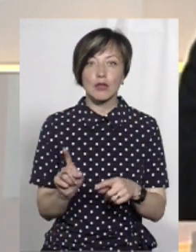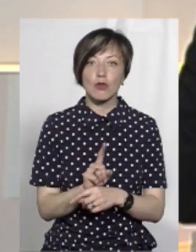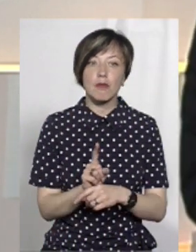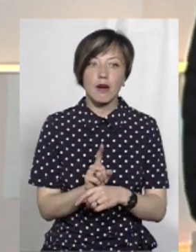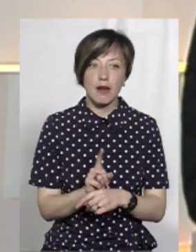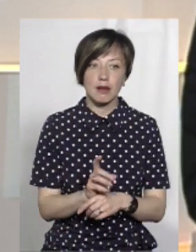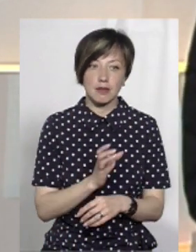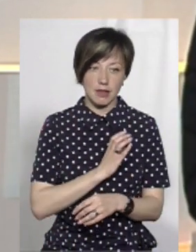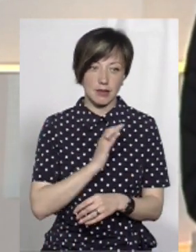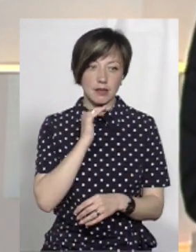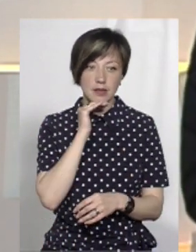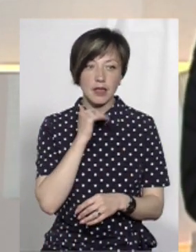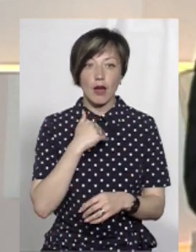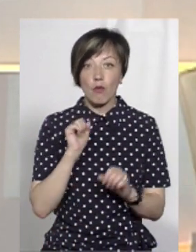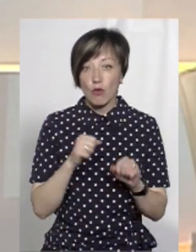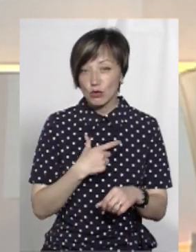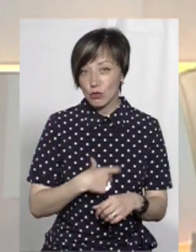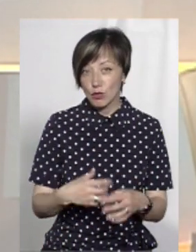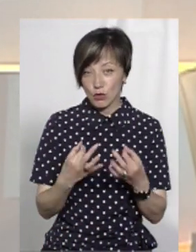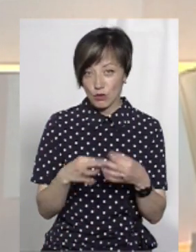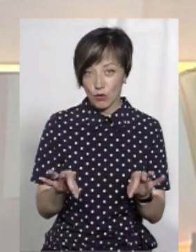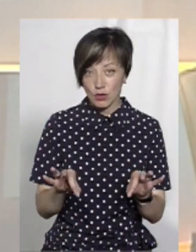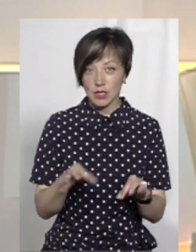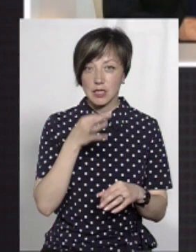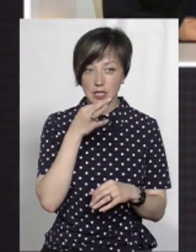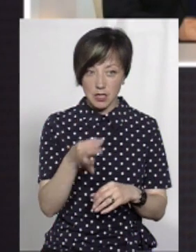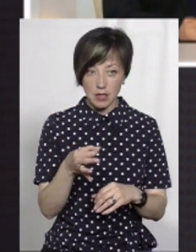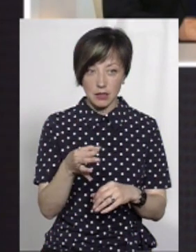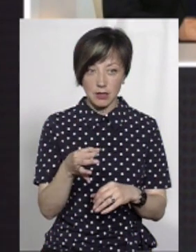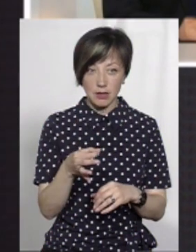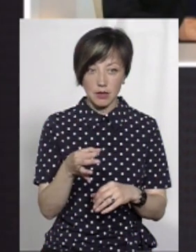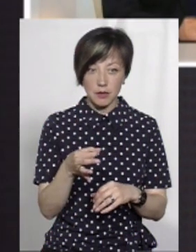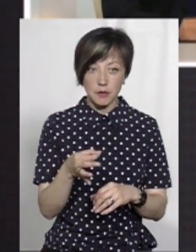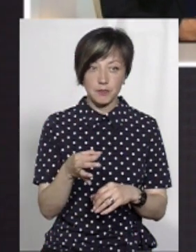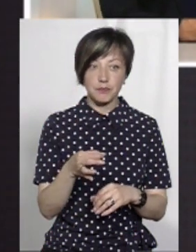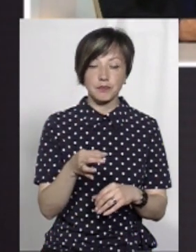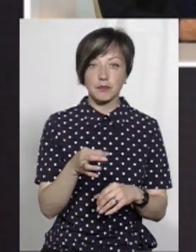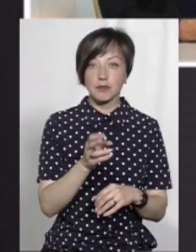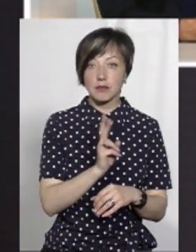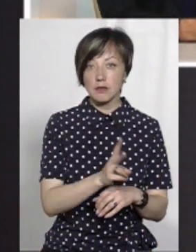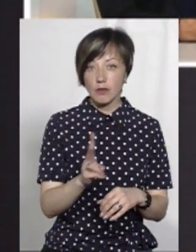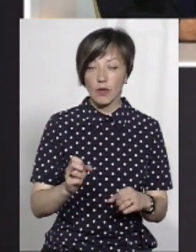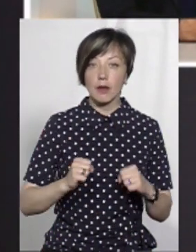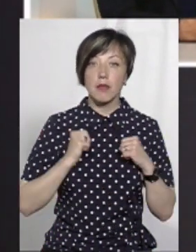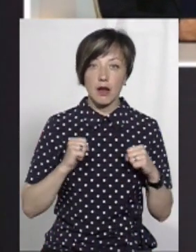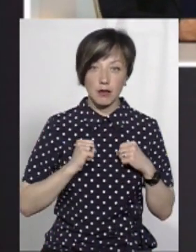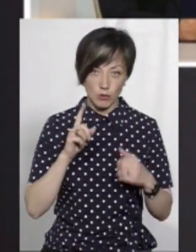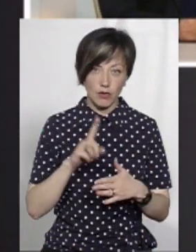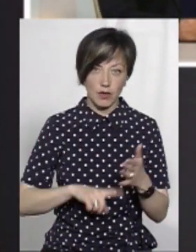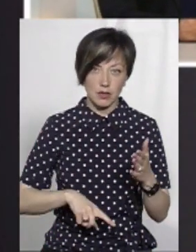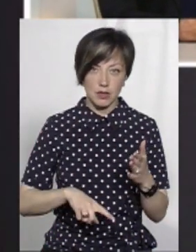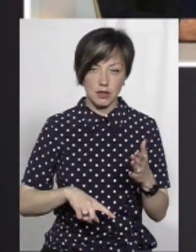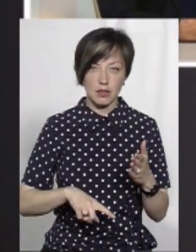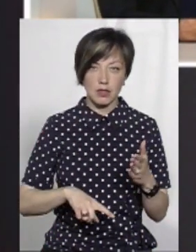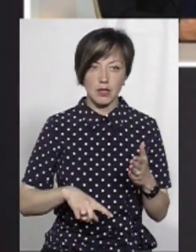нормальні статки. Розумієте? І я можу собі дозволити сказати тим навіть, які намагались, повірте,